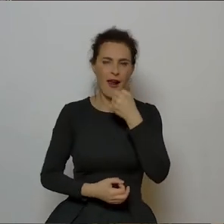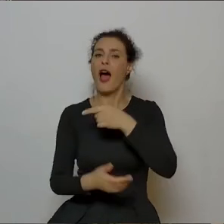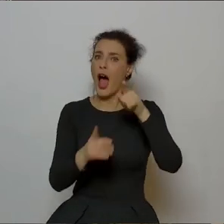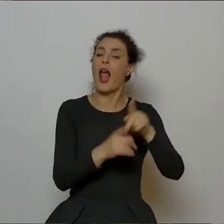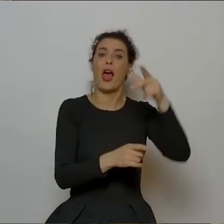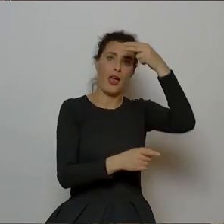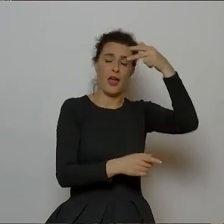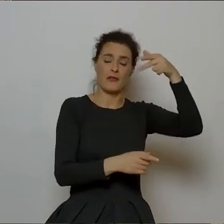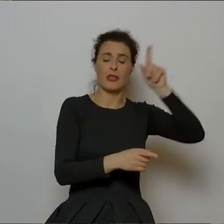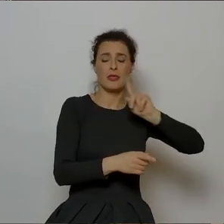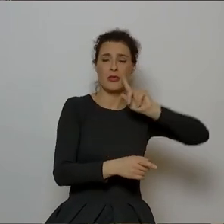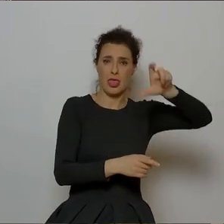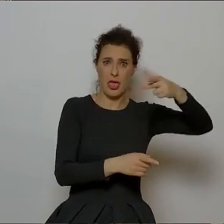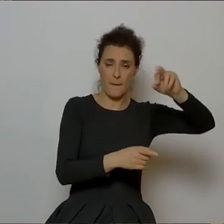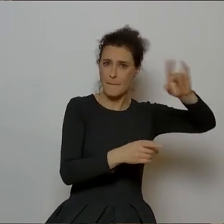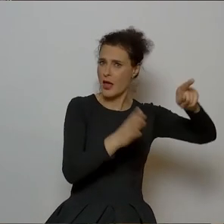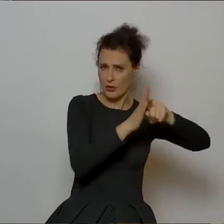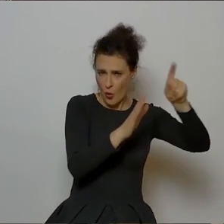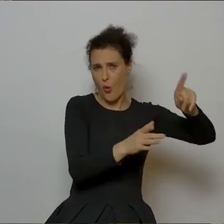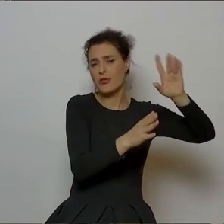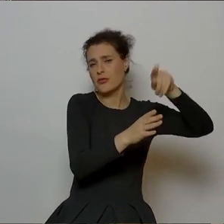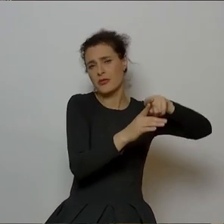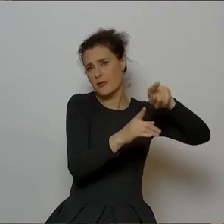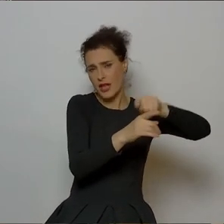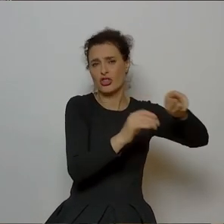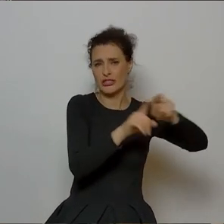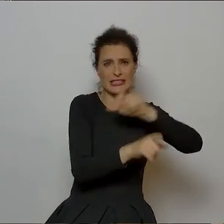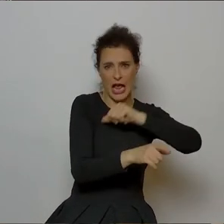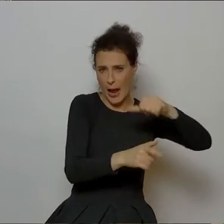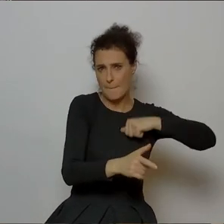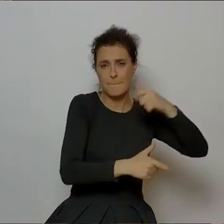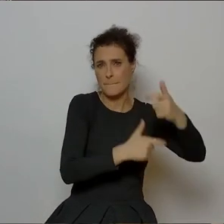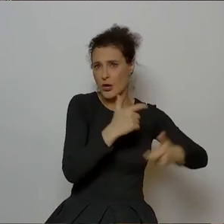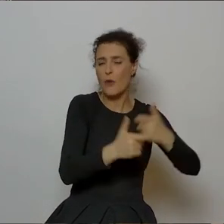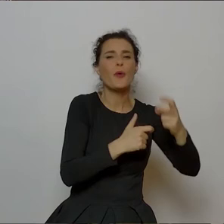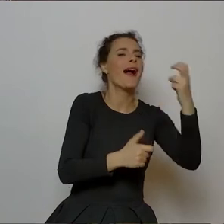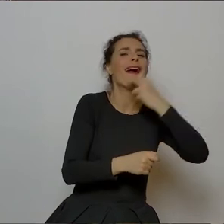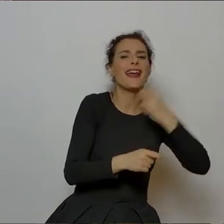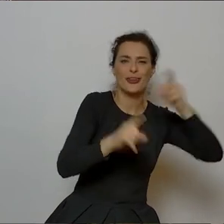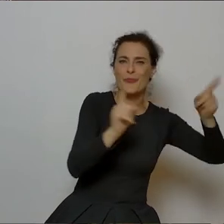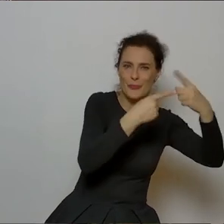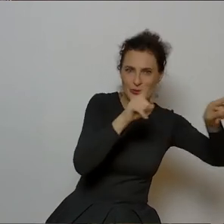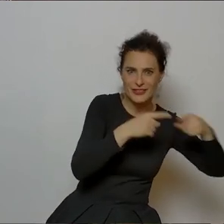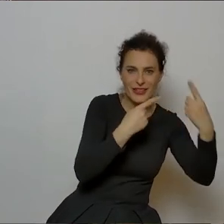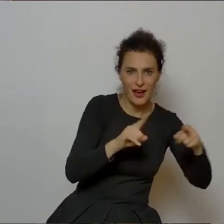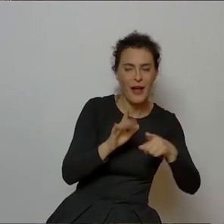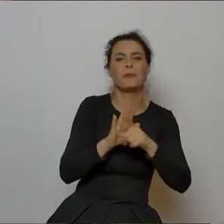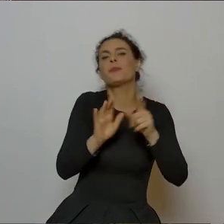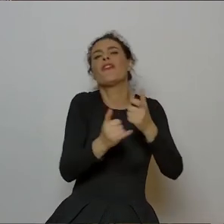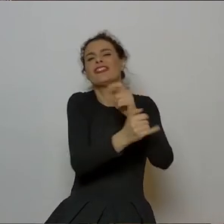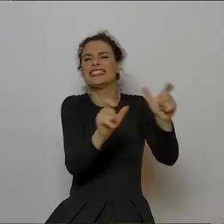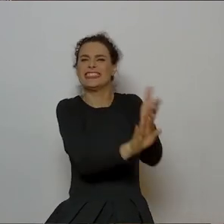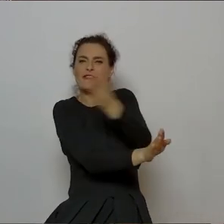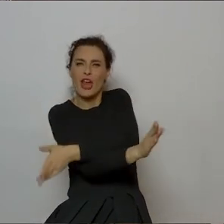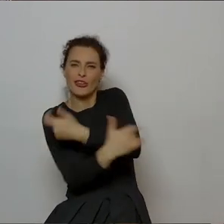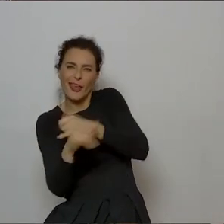twórczości aspekt, który Panu jest bardzo, bardzo bliski, bo aspekt elektroniczny, elektroakustyczny, oczywiście czasy, kiedy